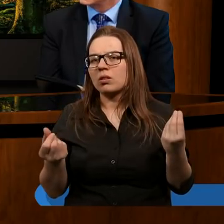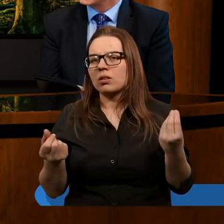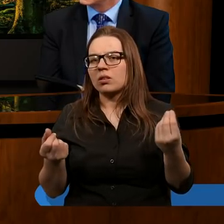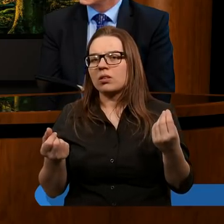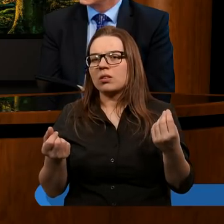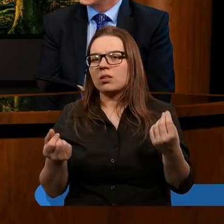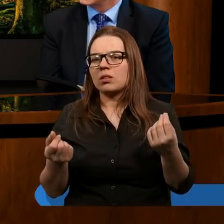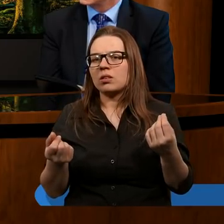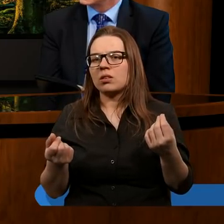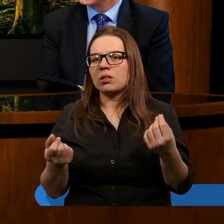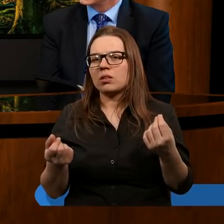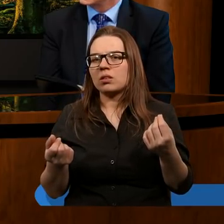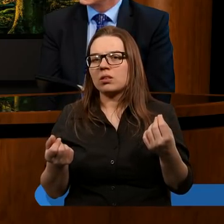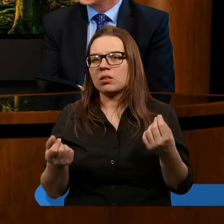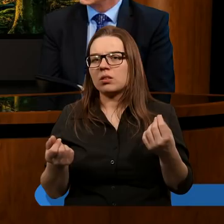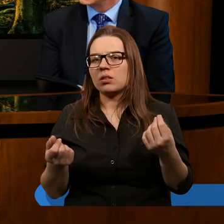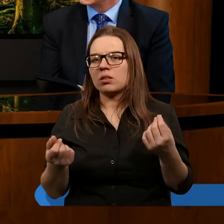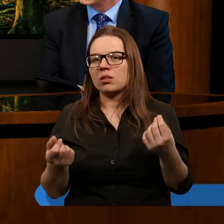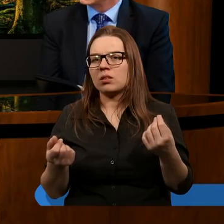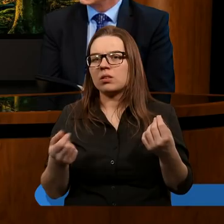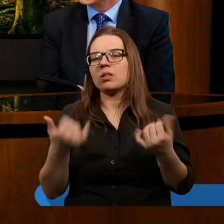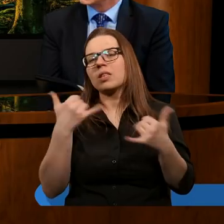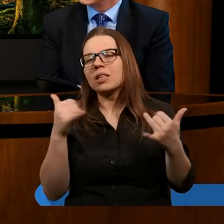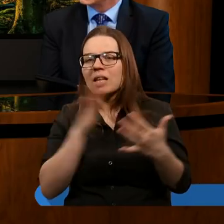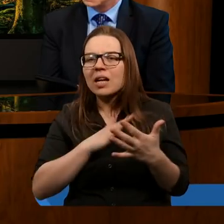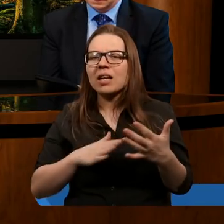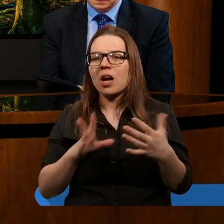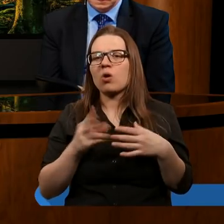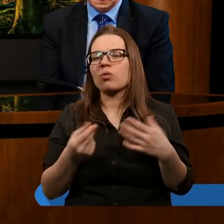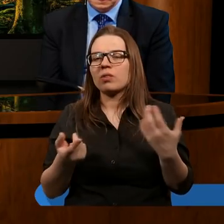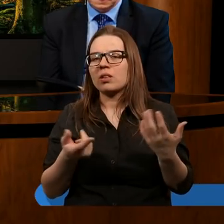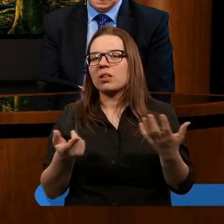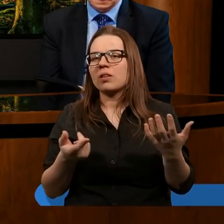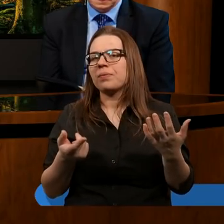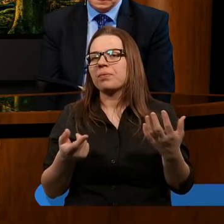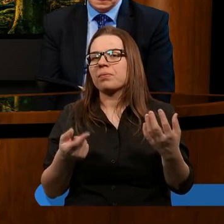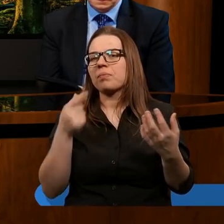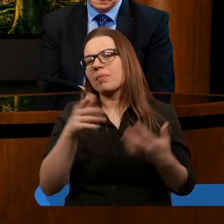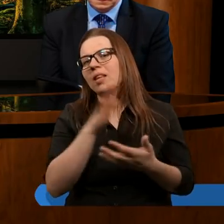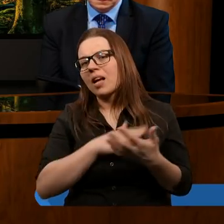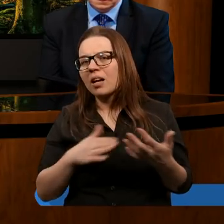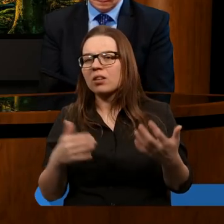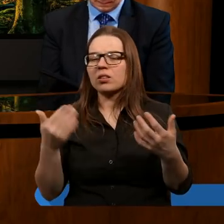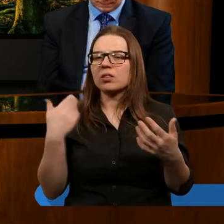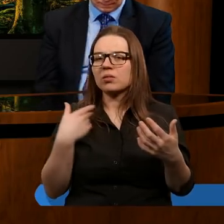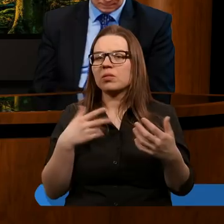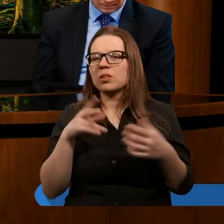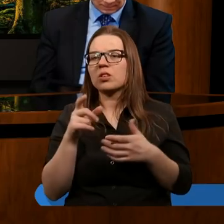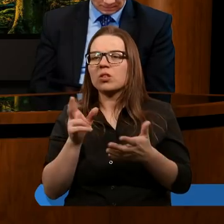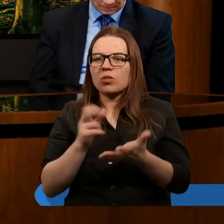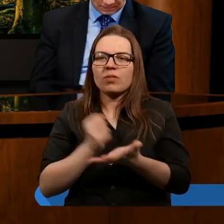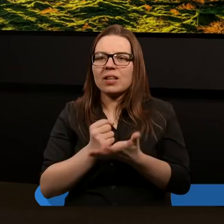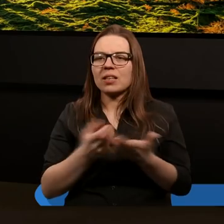też później męczenia innych narodów, a niektóre narody tam opływały do